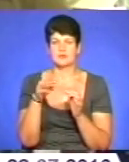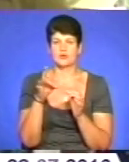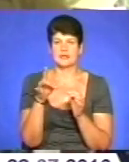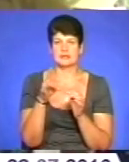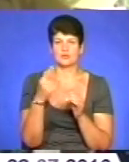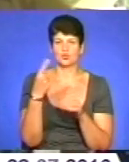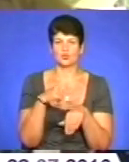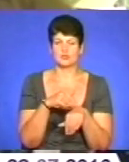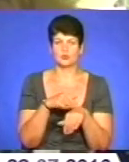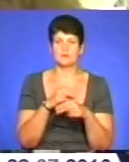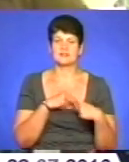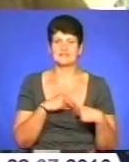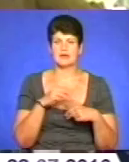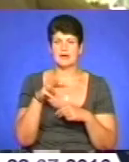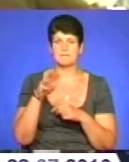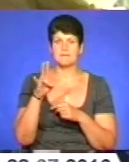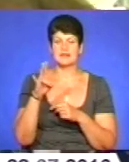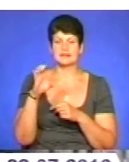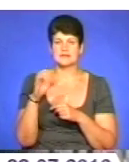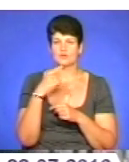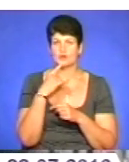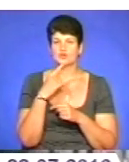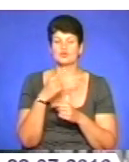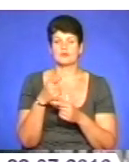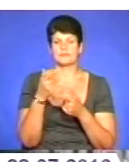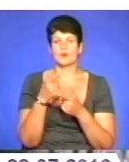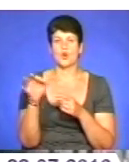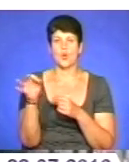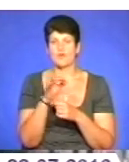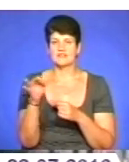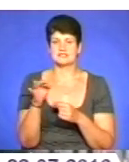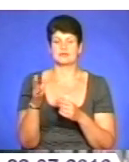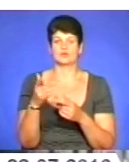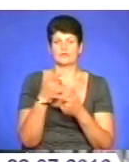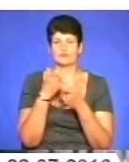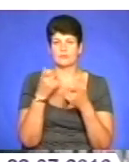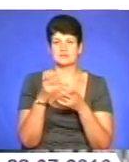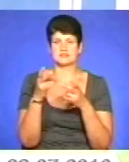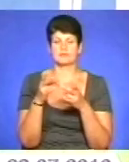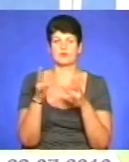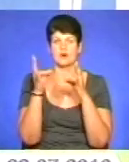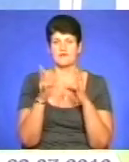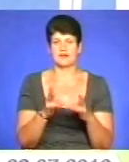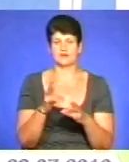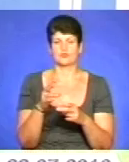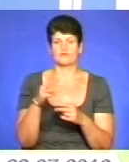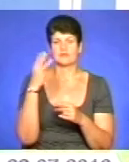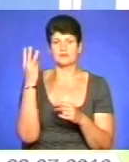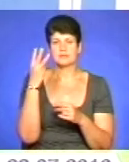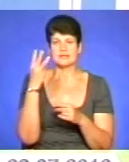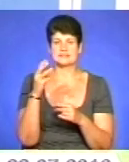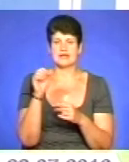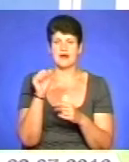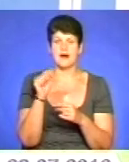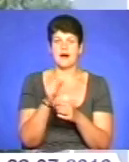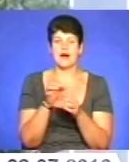Працівники МНС кажуть, що офіційної інформації про аварійну ситуацію на Хмельницькій атомній електростанції не надходило. Наразі там